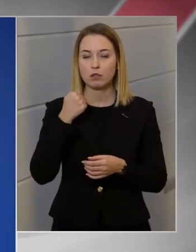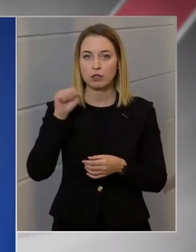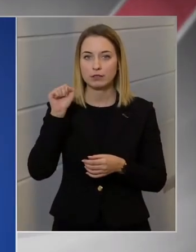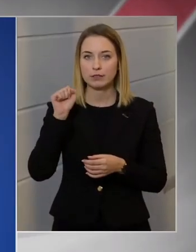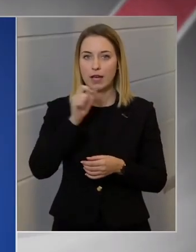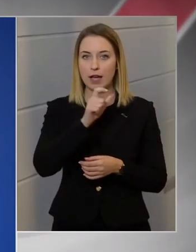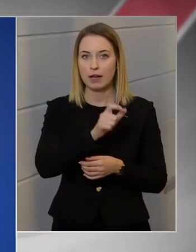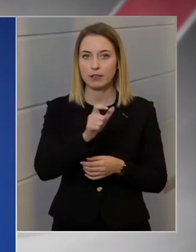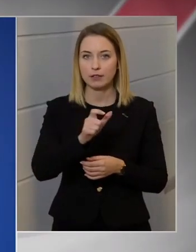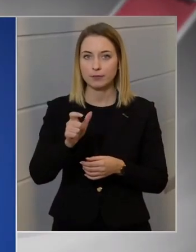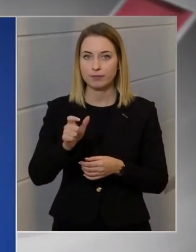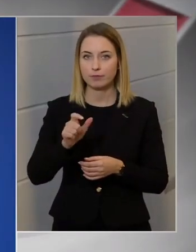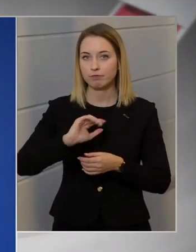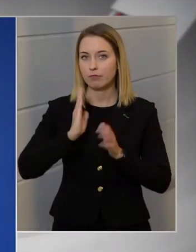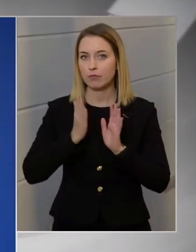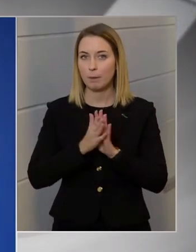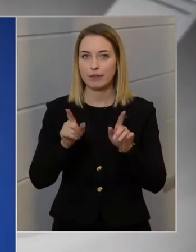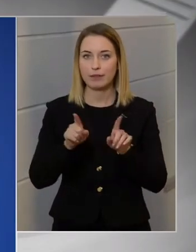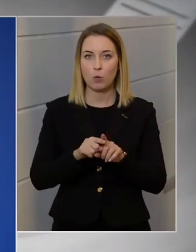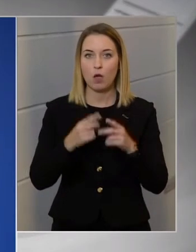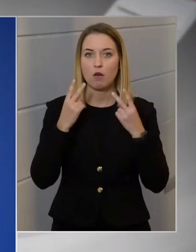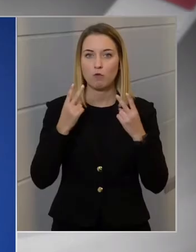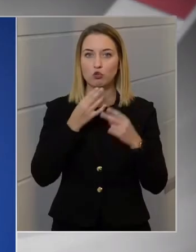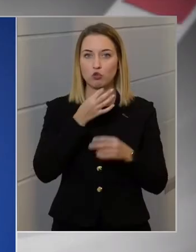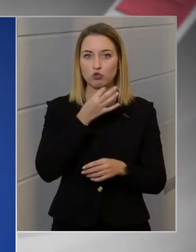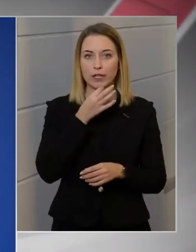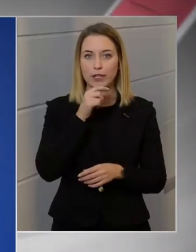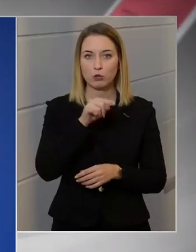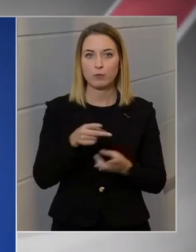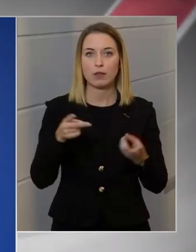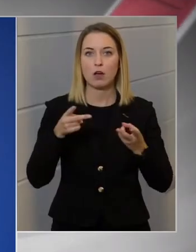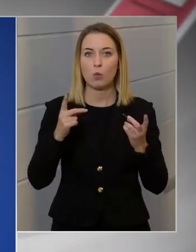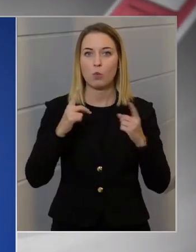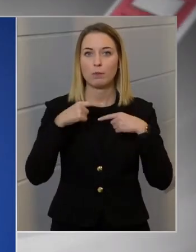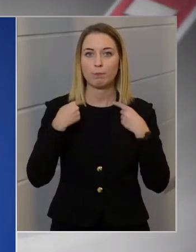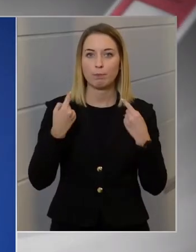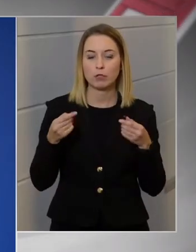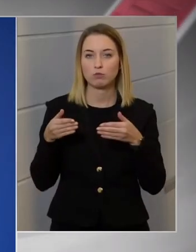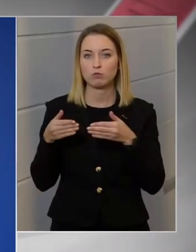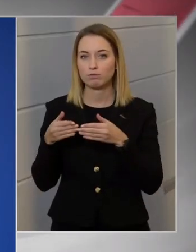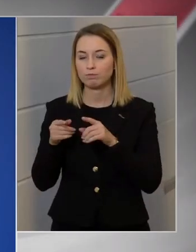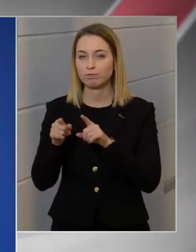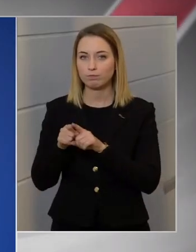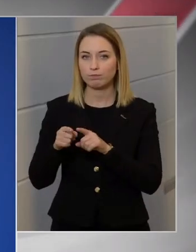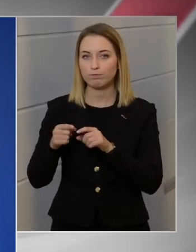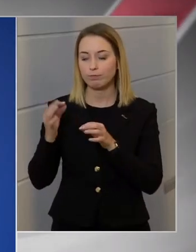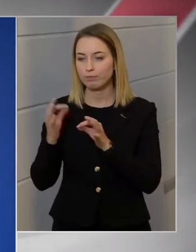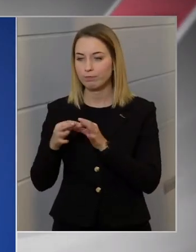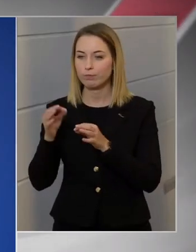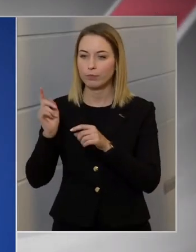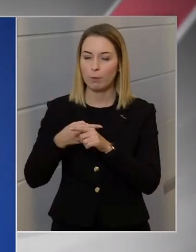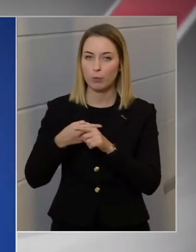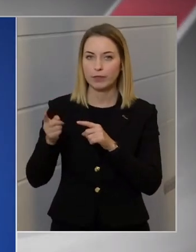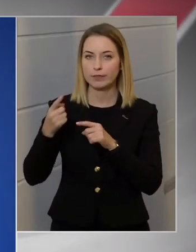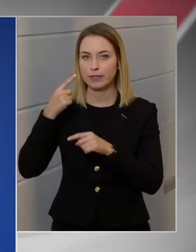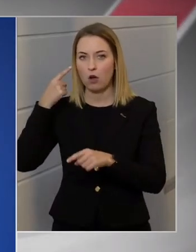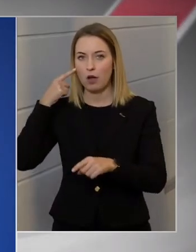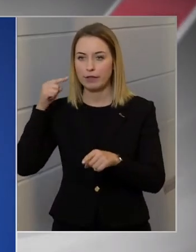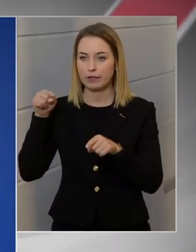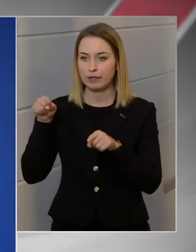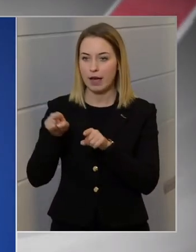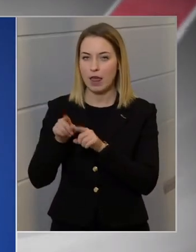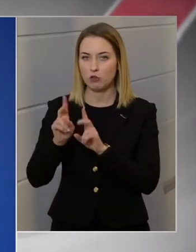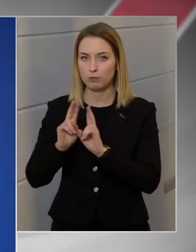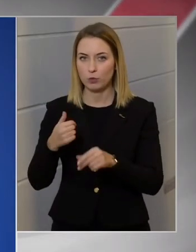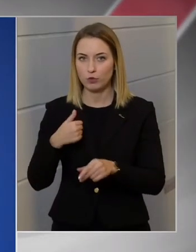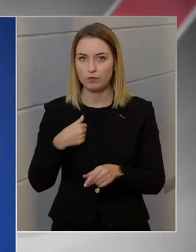minden olyan fontos kérdésben, ahol mi sarkos politikai álláspontot foglaltunk el, velünk szemben foglalnak állást.